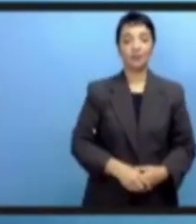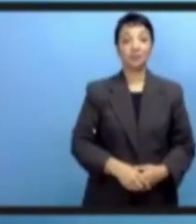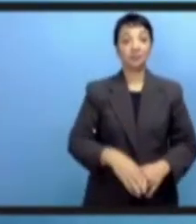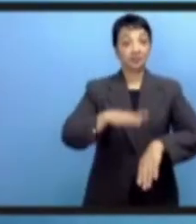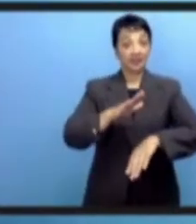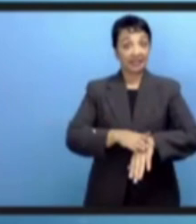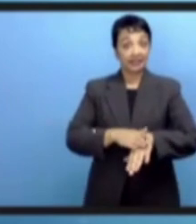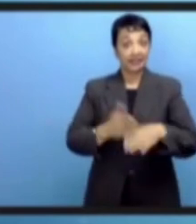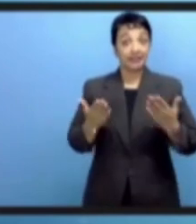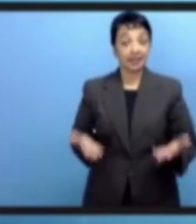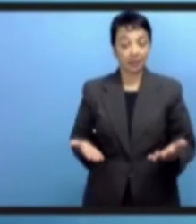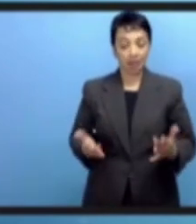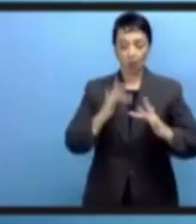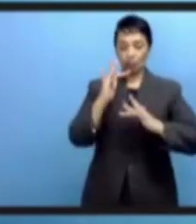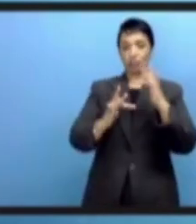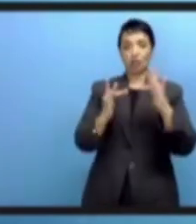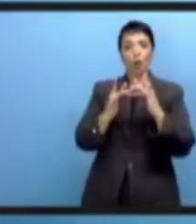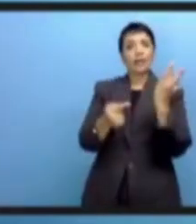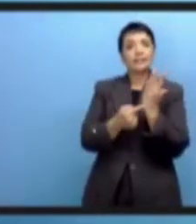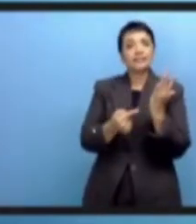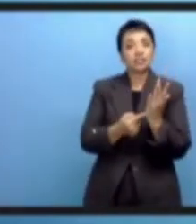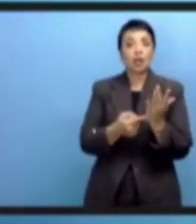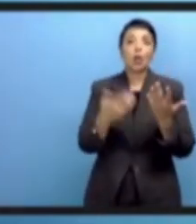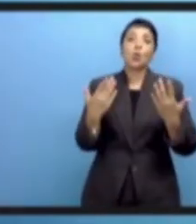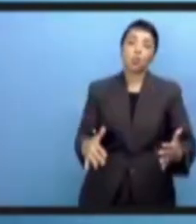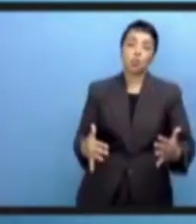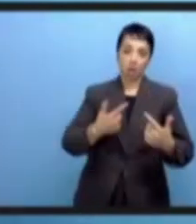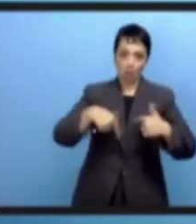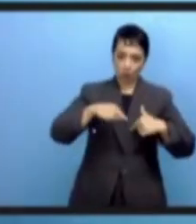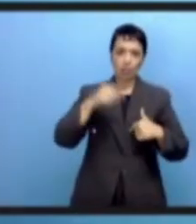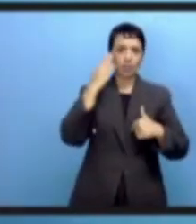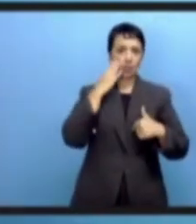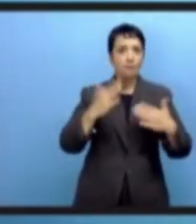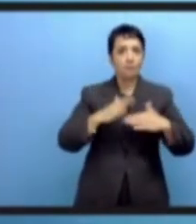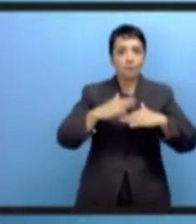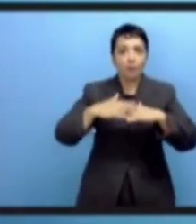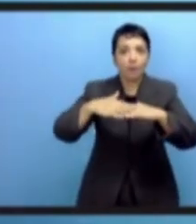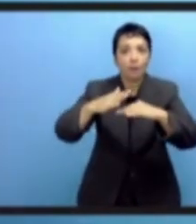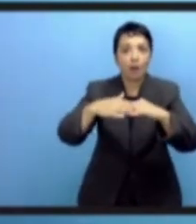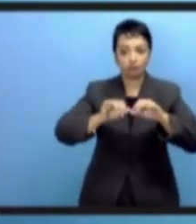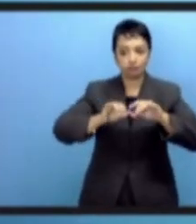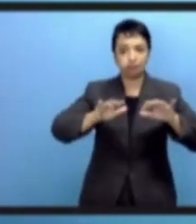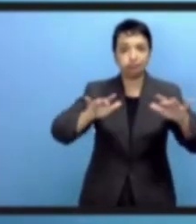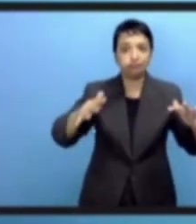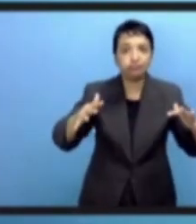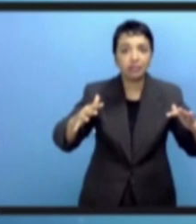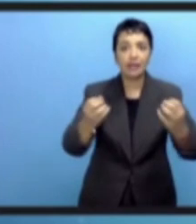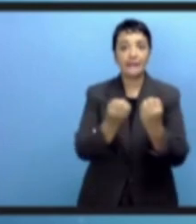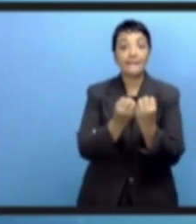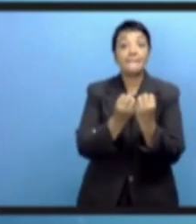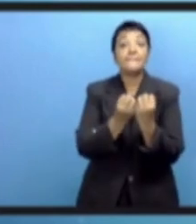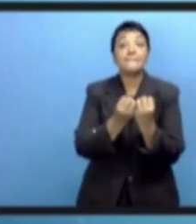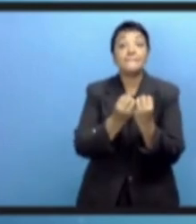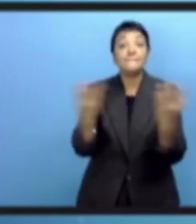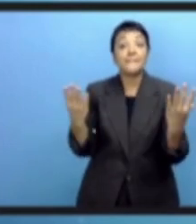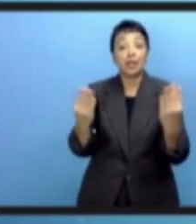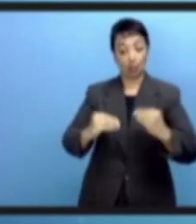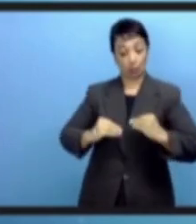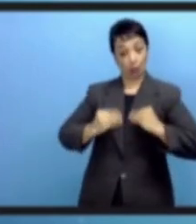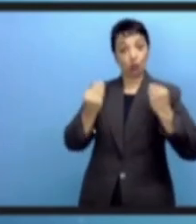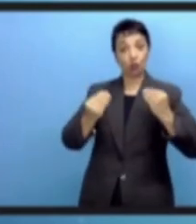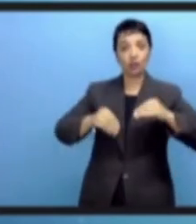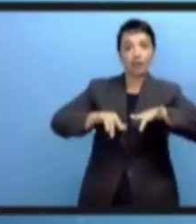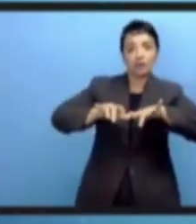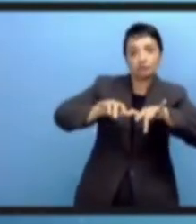цифровому анализу через концепцию ЮНЕСКО. Мы живем в эру, когда